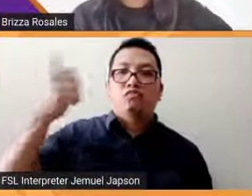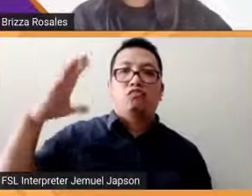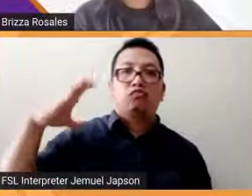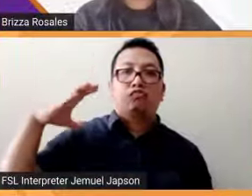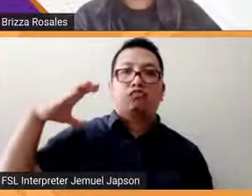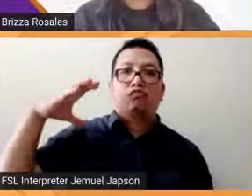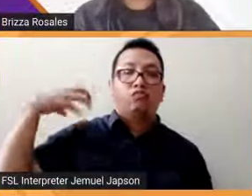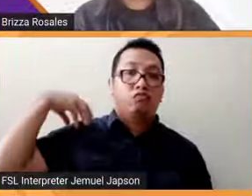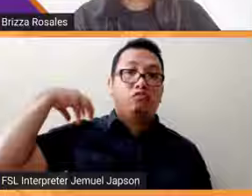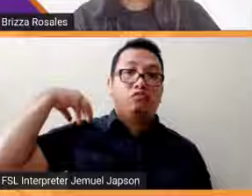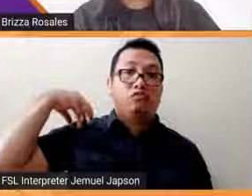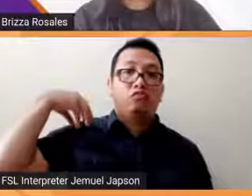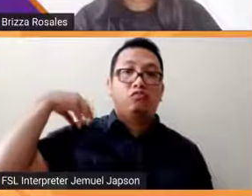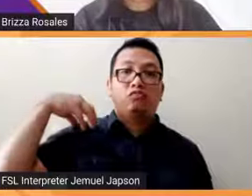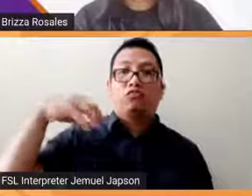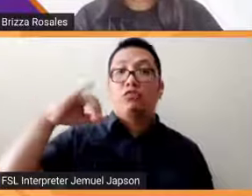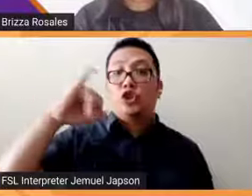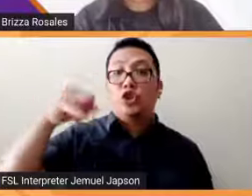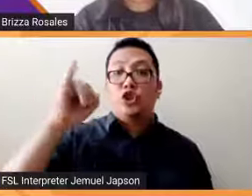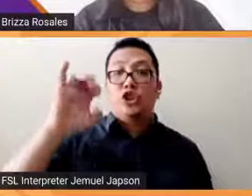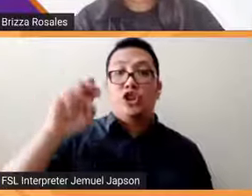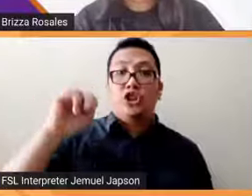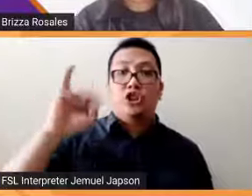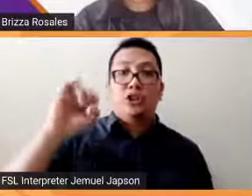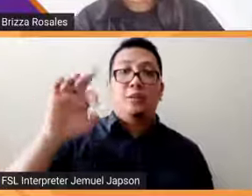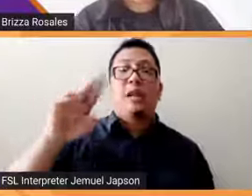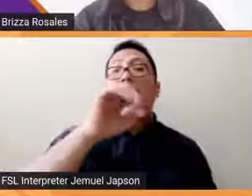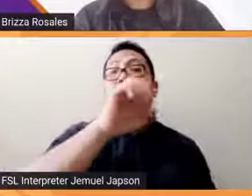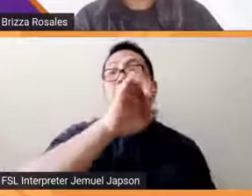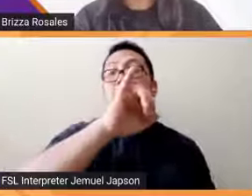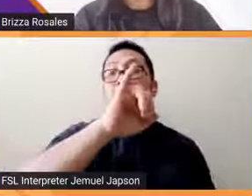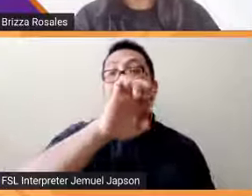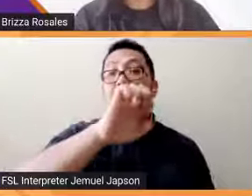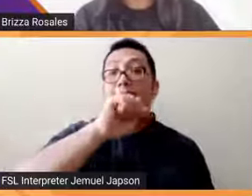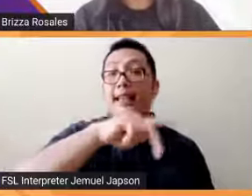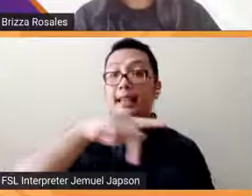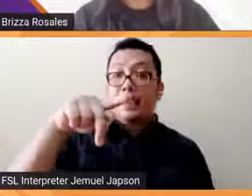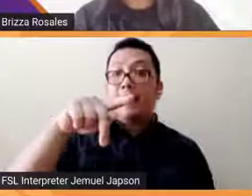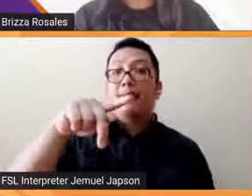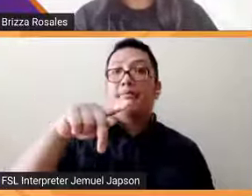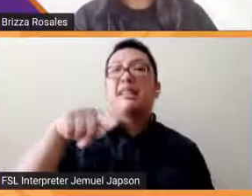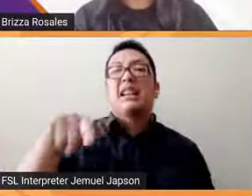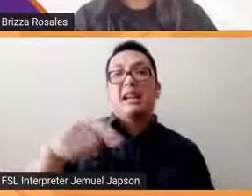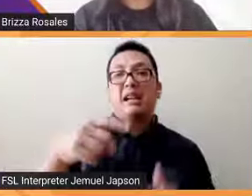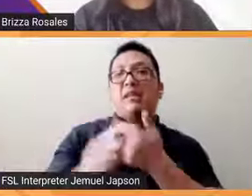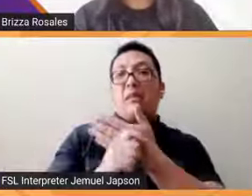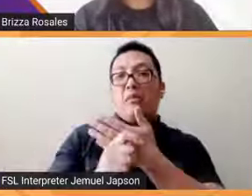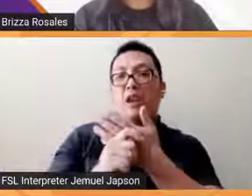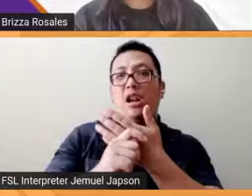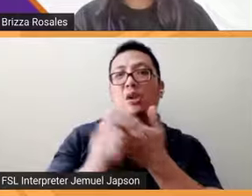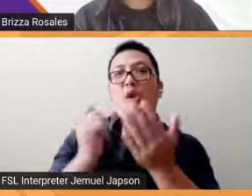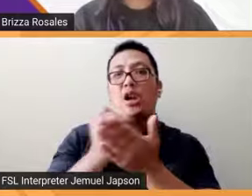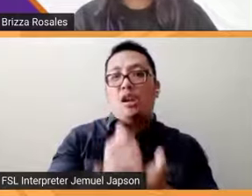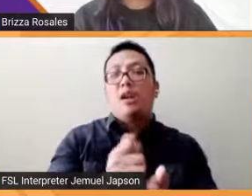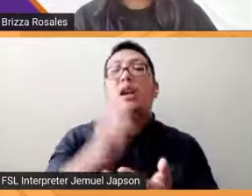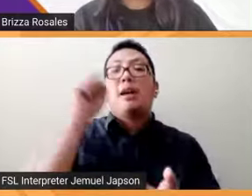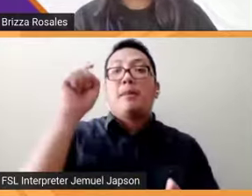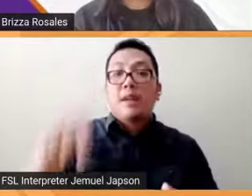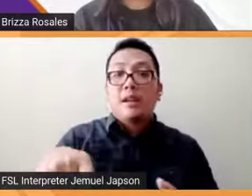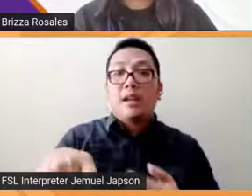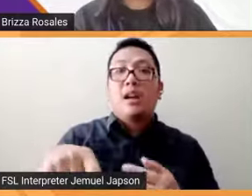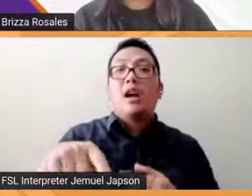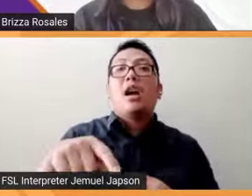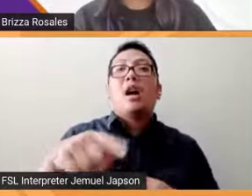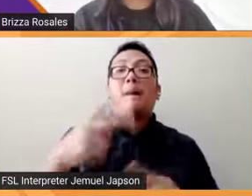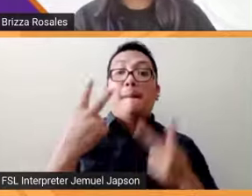AAP is a band aid solution dumami nga ang goal kasi noon dapat lahat ng voting center meron yan pero mas nakita